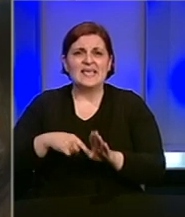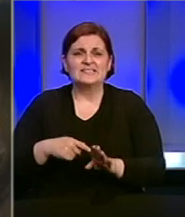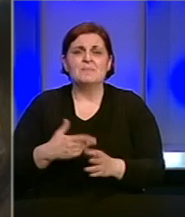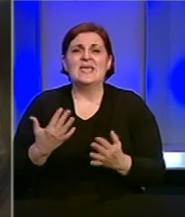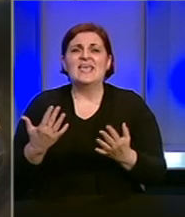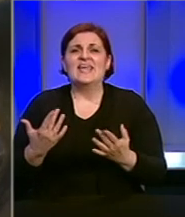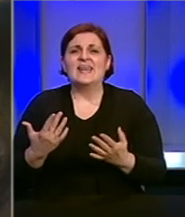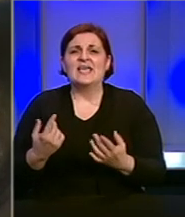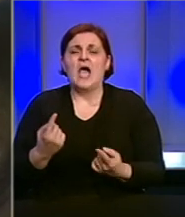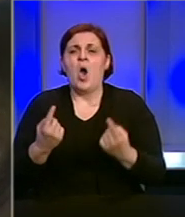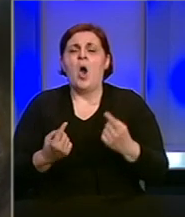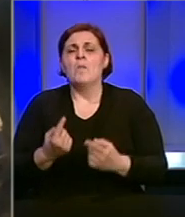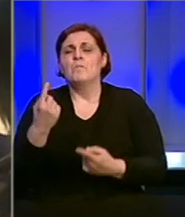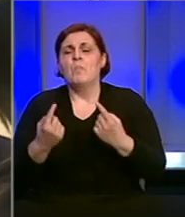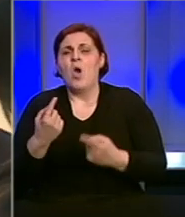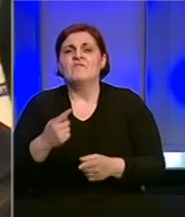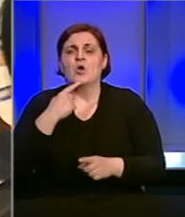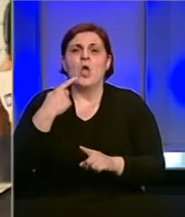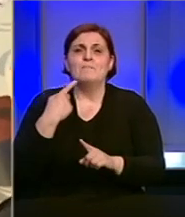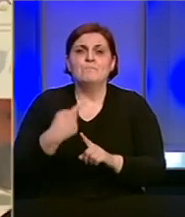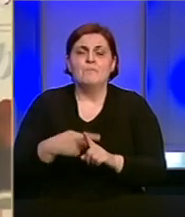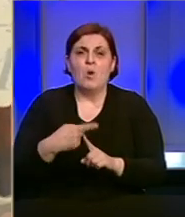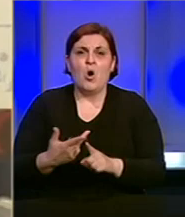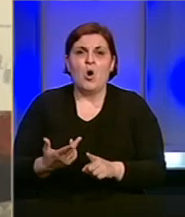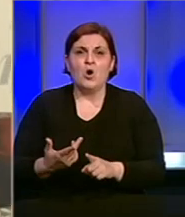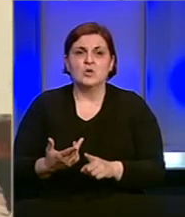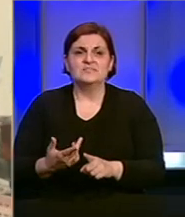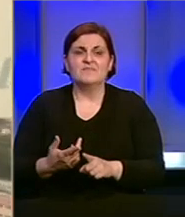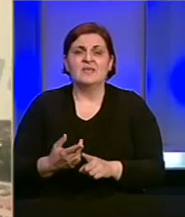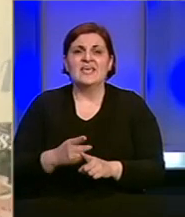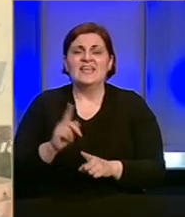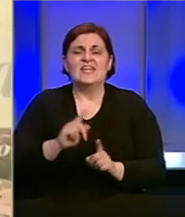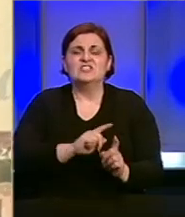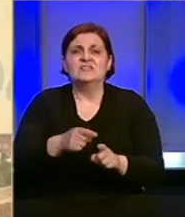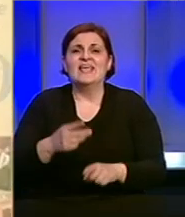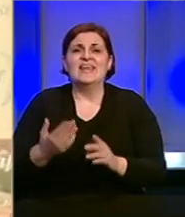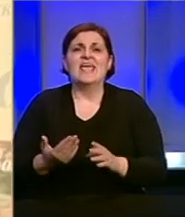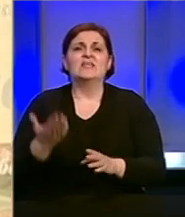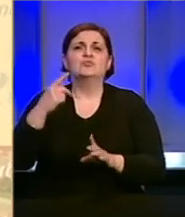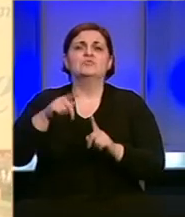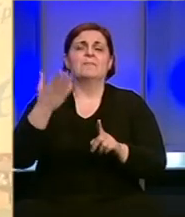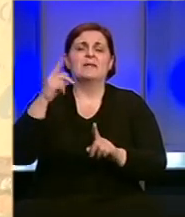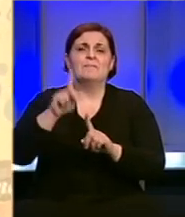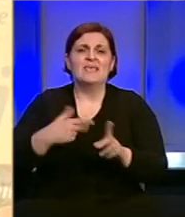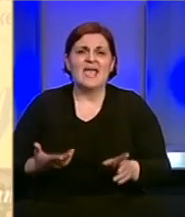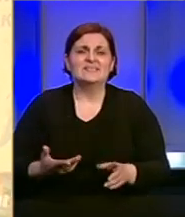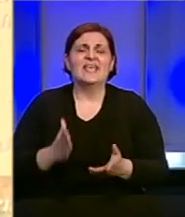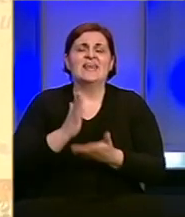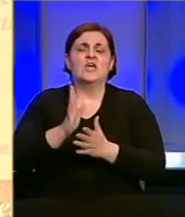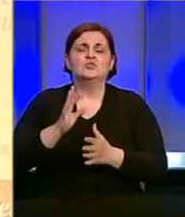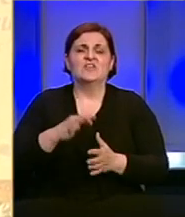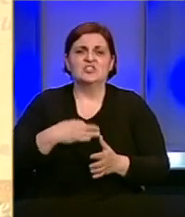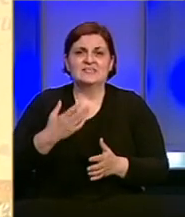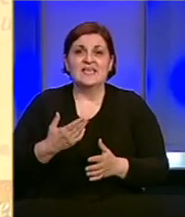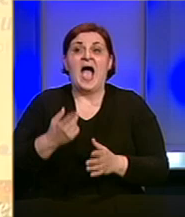se na nekoj klinici određenju pojavi neko ko je pozitivan i nisu sad svi odjednom zaraženi. Neki su zaraženi pre mjesec dana, neki su već i zdravi koji su bili.